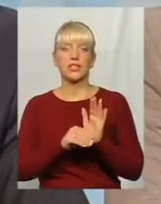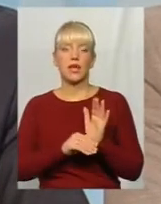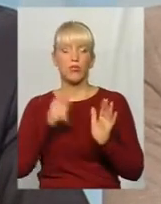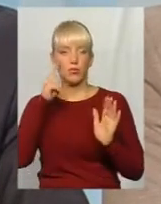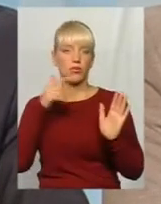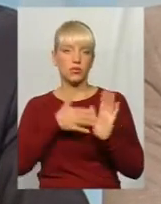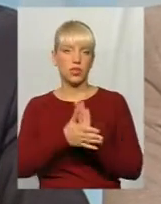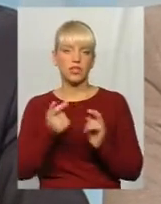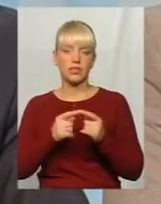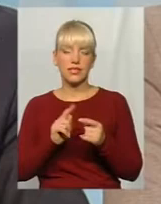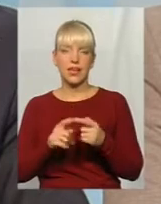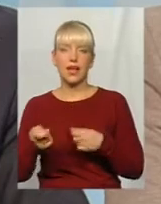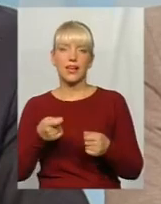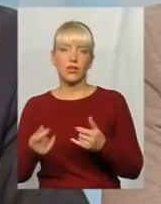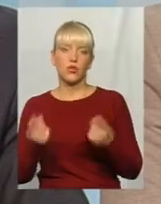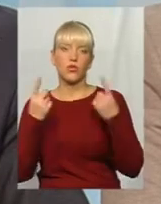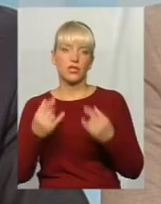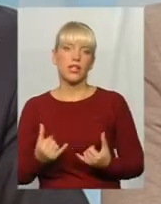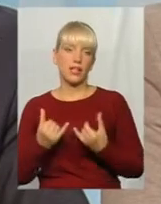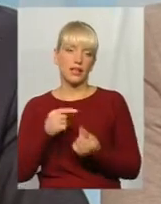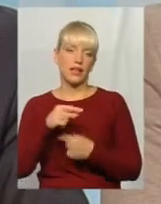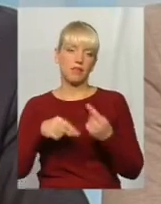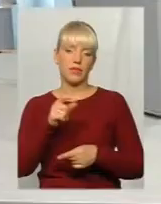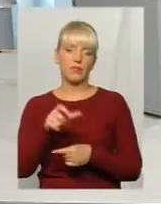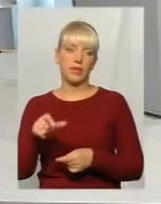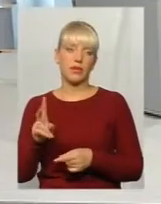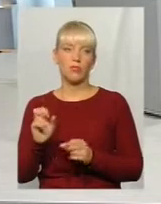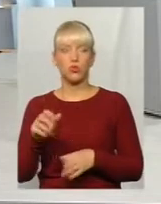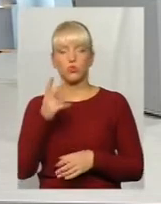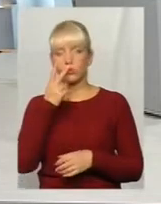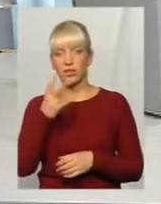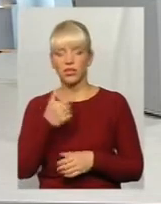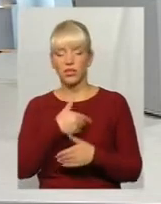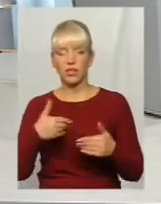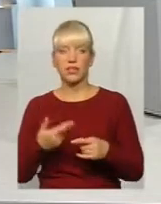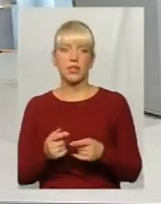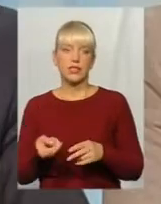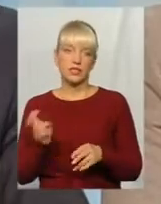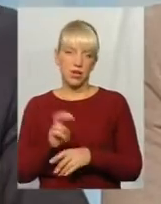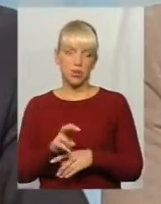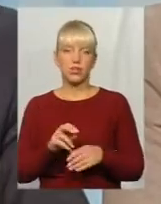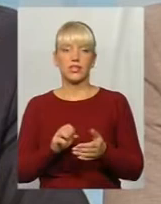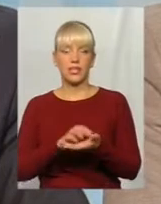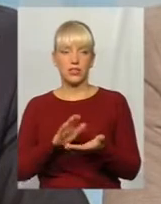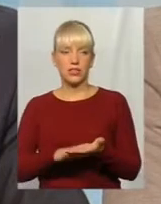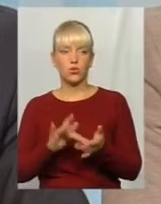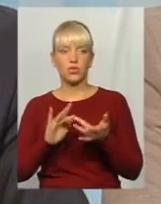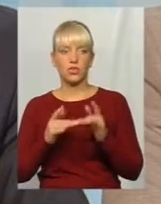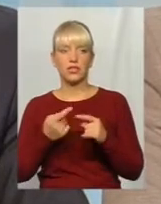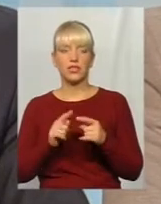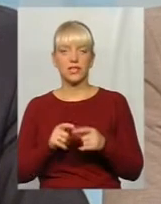колосальний для підприємців. Можливо, якісь підприємці нас дивляться, які ще цим використуються. Заходьте, реєструйте, все насправді дуже просто.